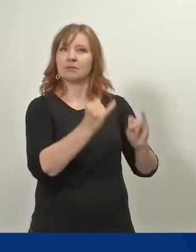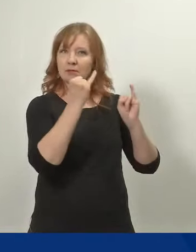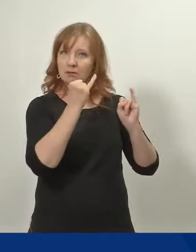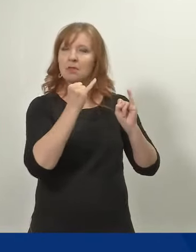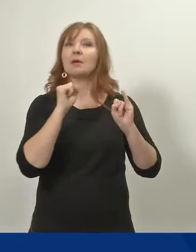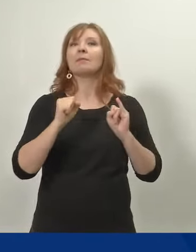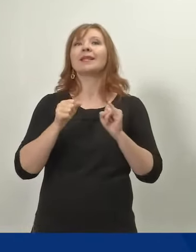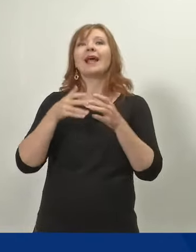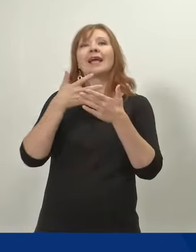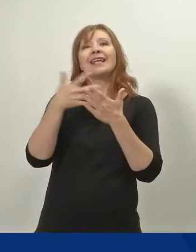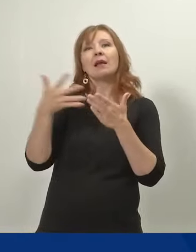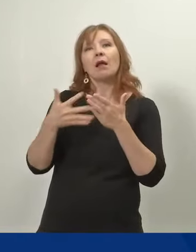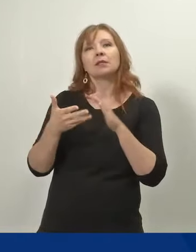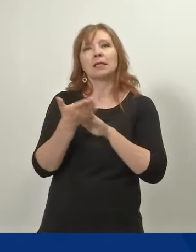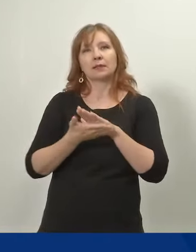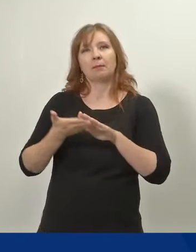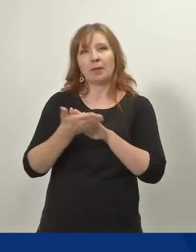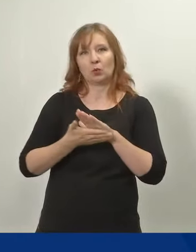osa-aikaisena.